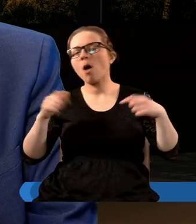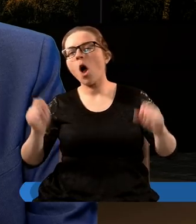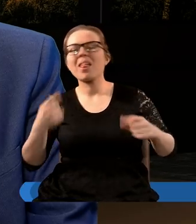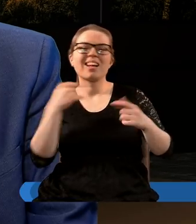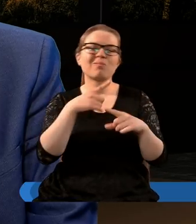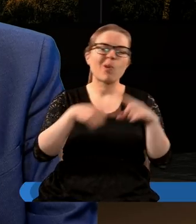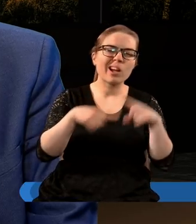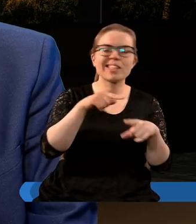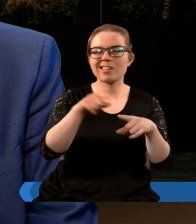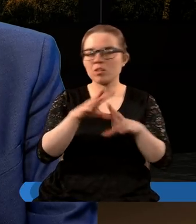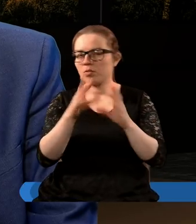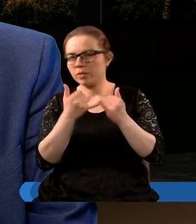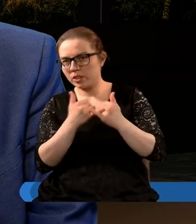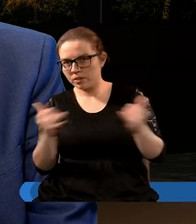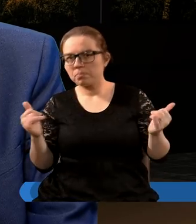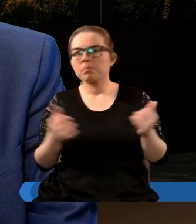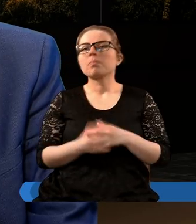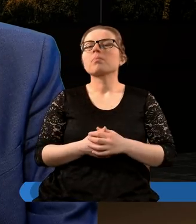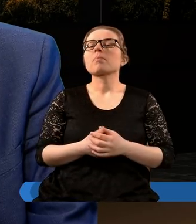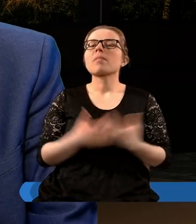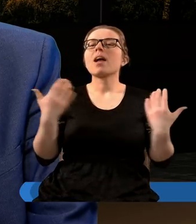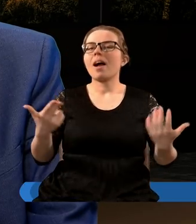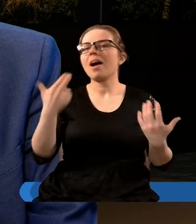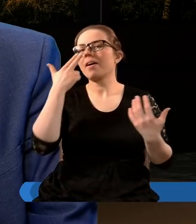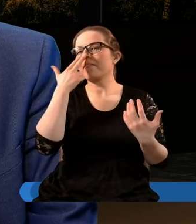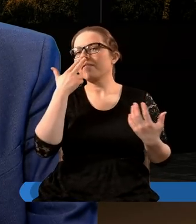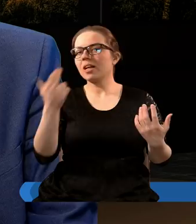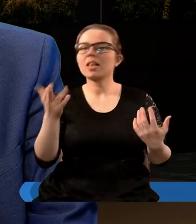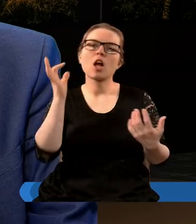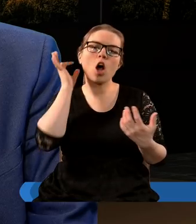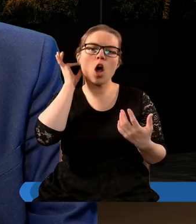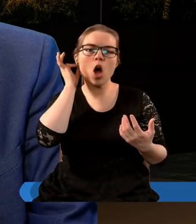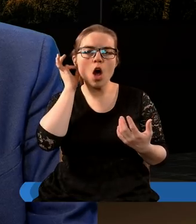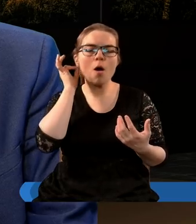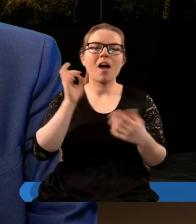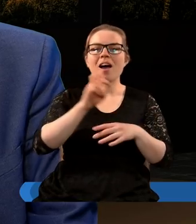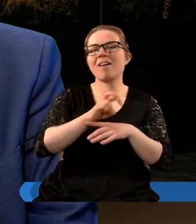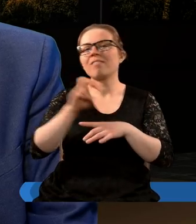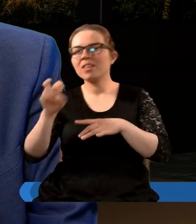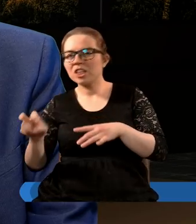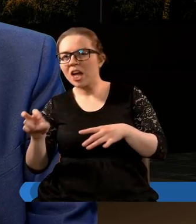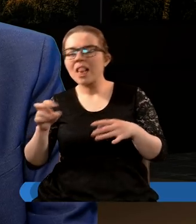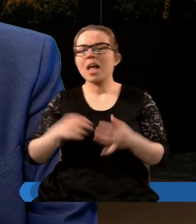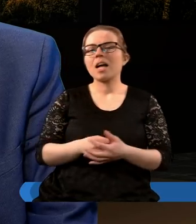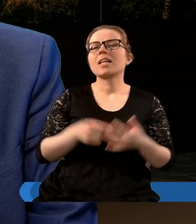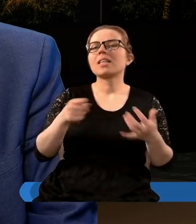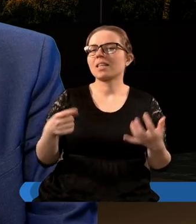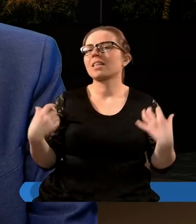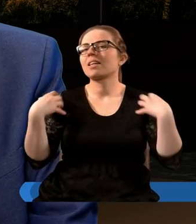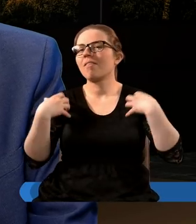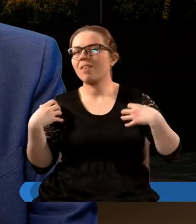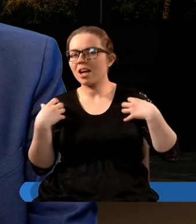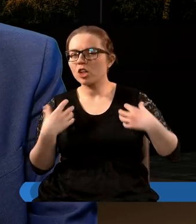politycznych. Kiedy więc widzimy kobietę dosiadającą tego